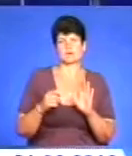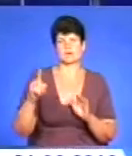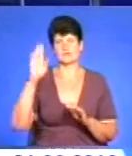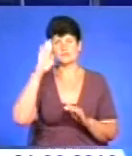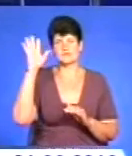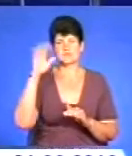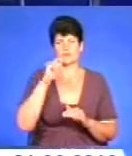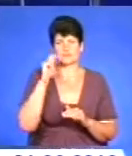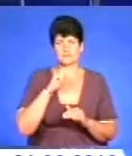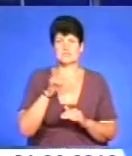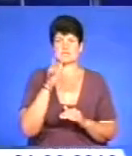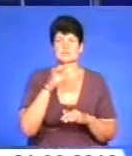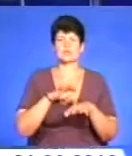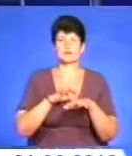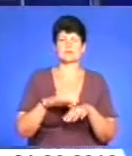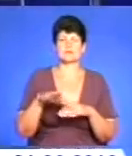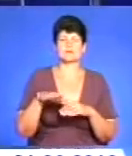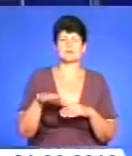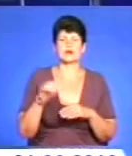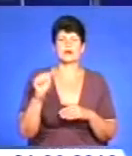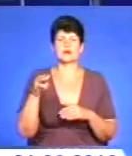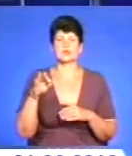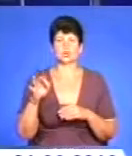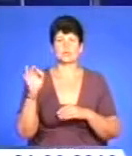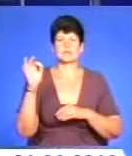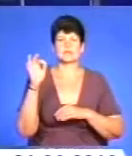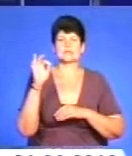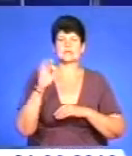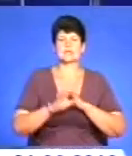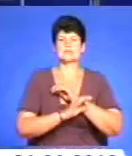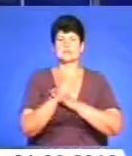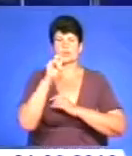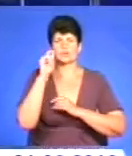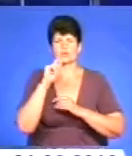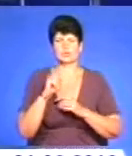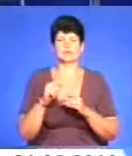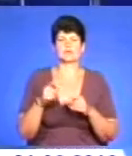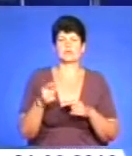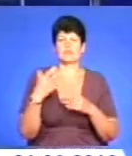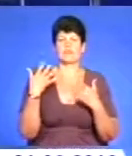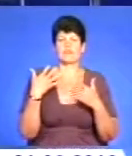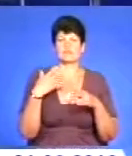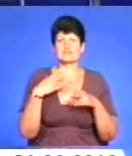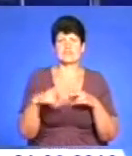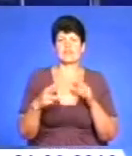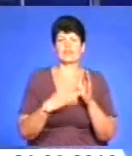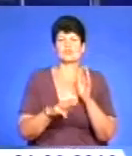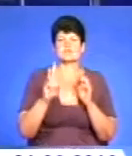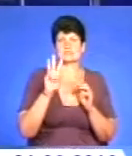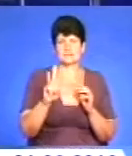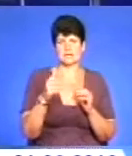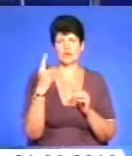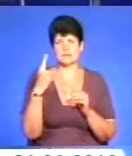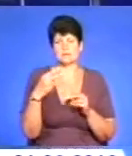За час проведення бойових дій у зоні АТО на сході України Тернопільшона втратила 83 бійці. Одного вважають зниклим беззвісти,